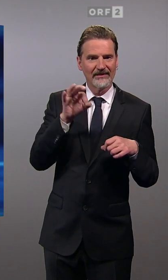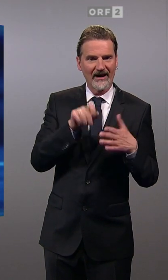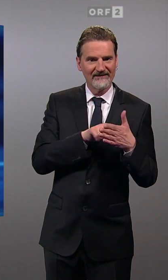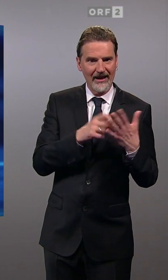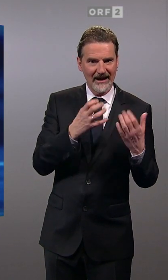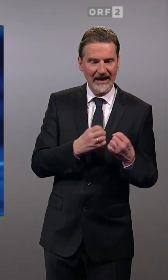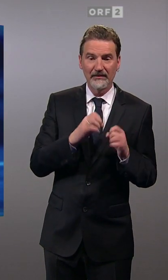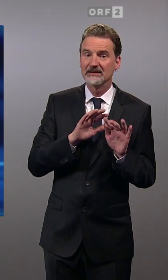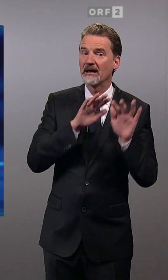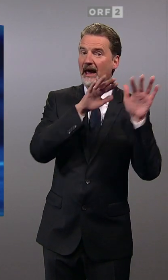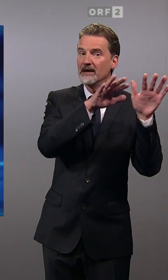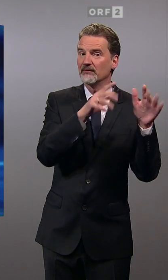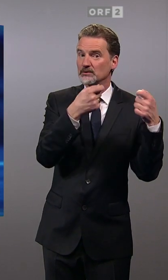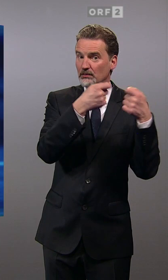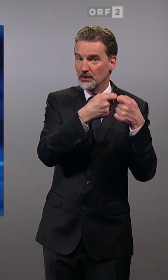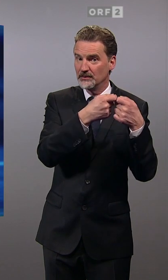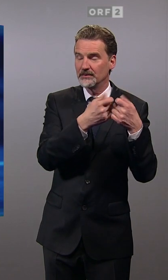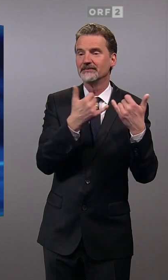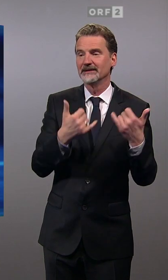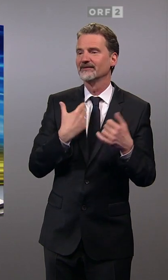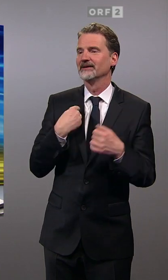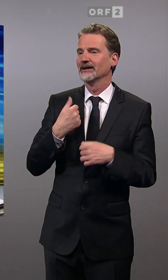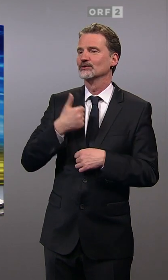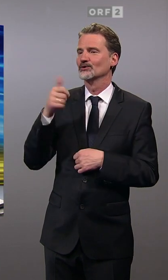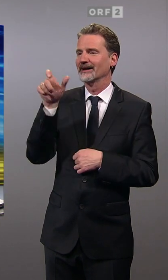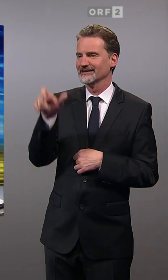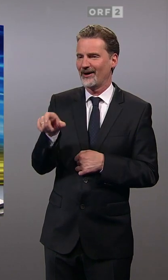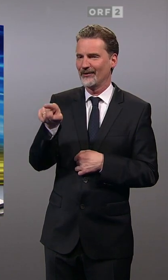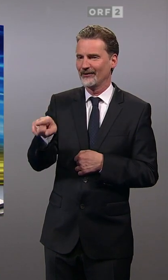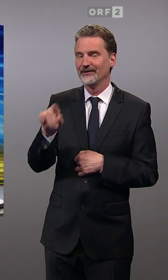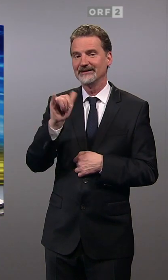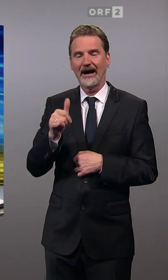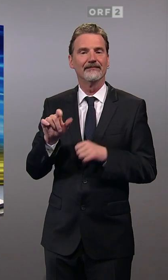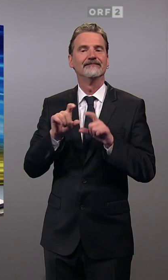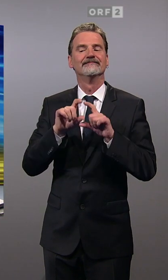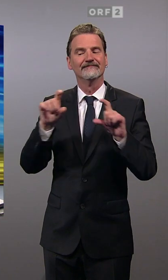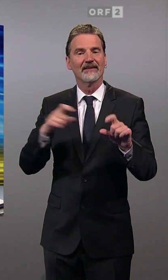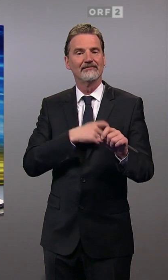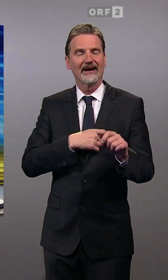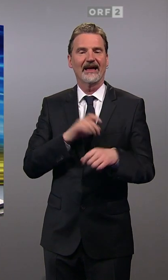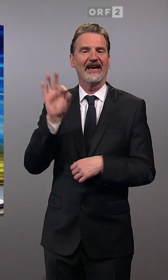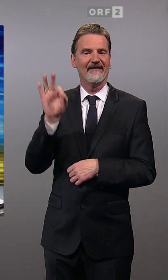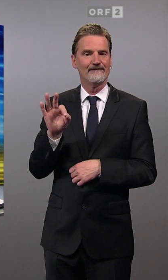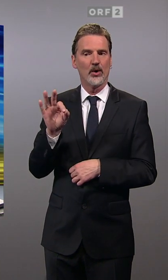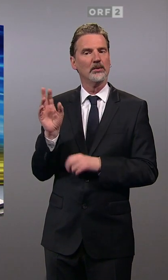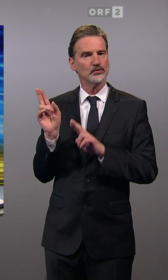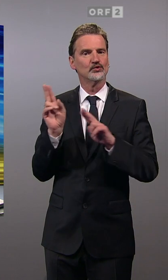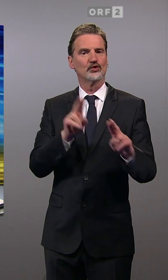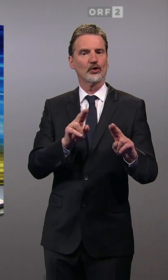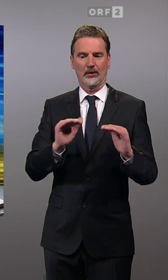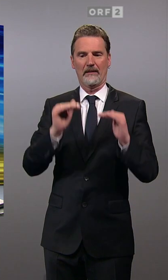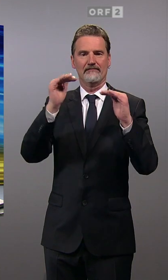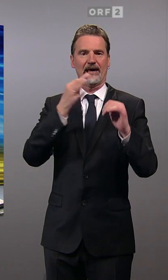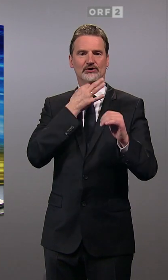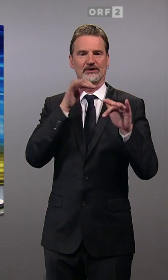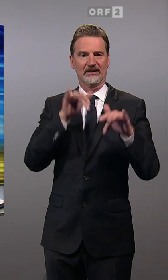Partei auf den Bund. Und auch jetzt wieder zuerst zu dir, Nadja. Die FPÖ ist wieder zurück auf der politischen Bühne. Umfragen sehen sie